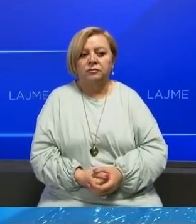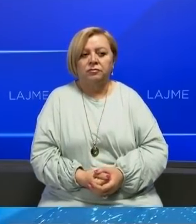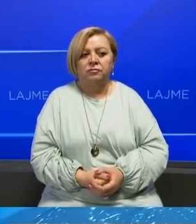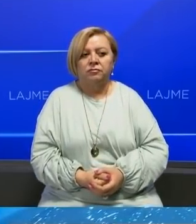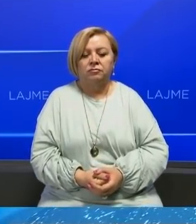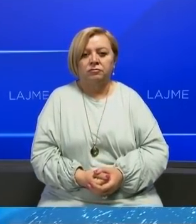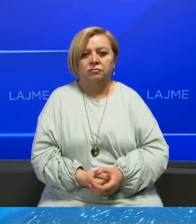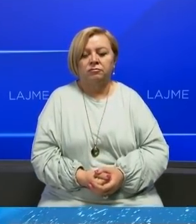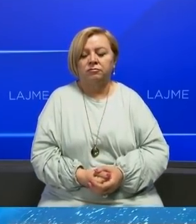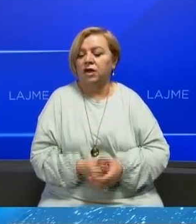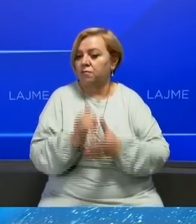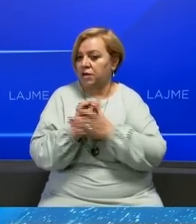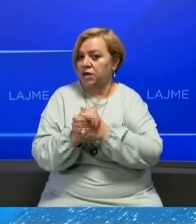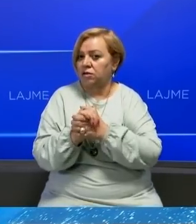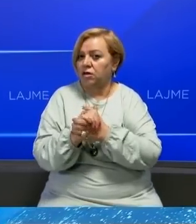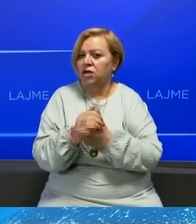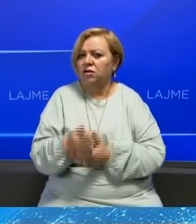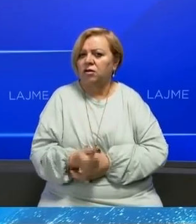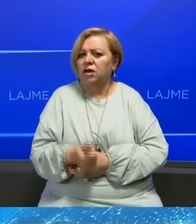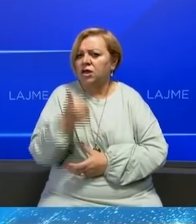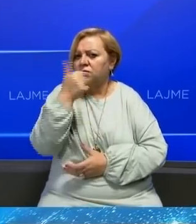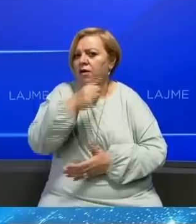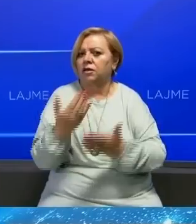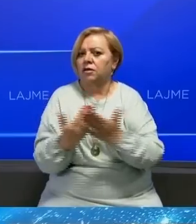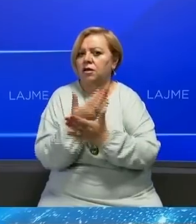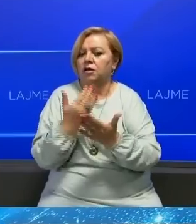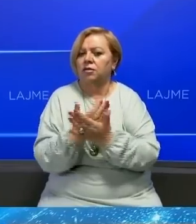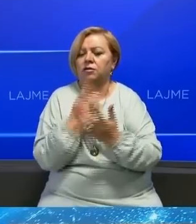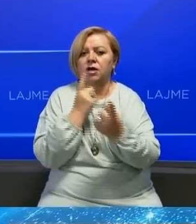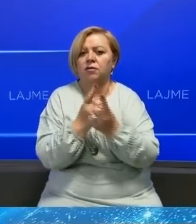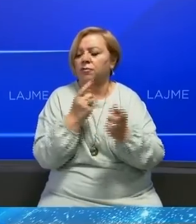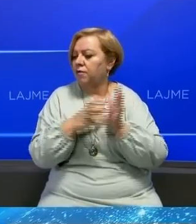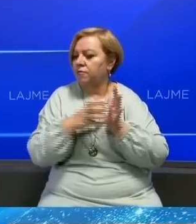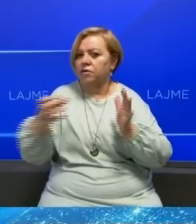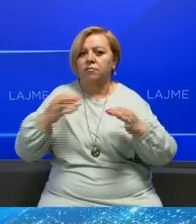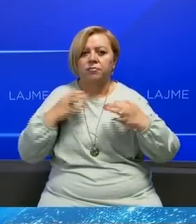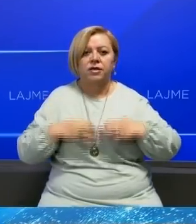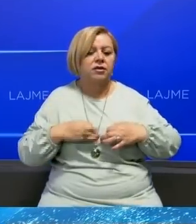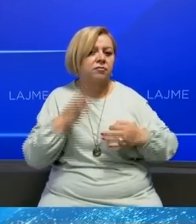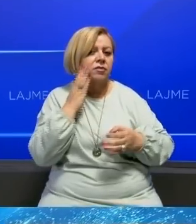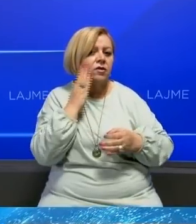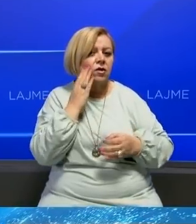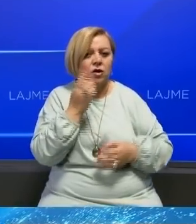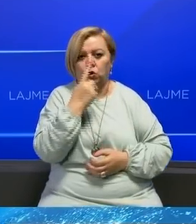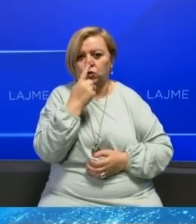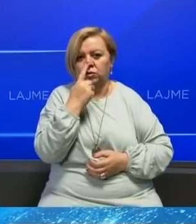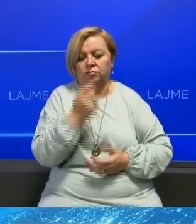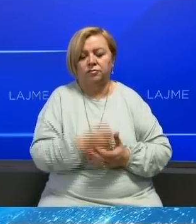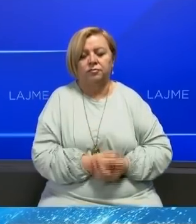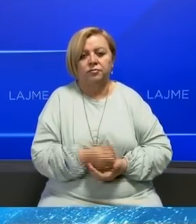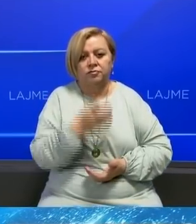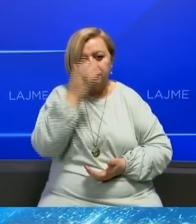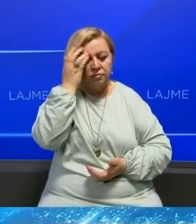Për shëndetje. A tërë cilat janë të rejad nga takimi cili po vazhdojnë nërmjet presidentit Amerikan dhe ati rusë?